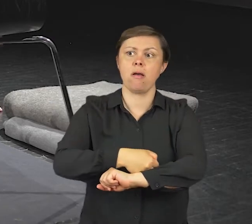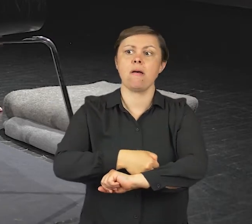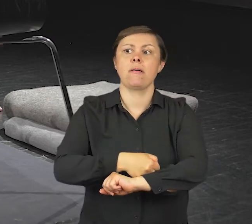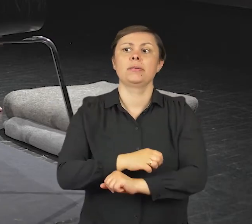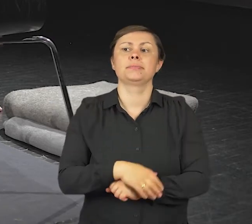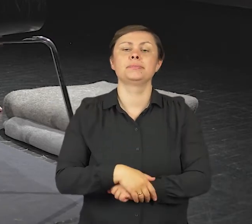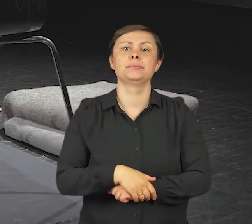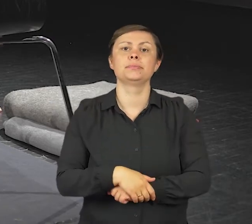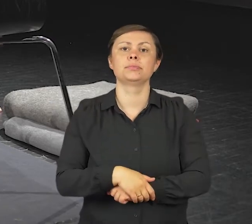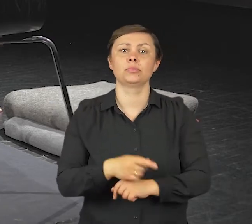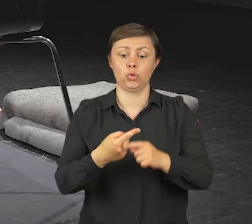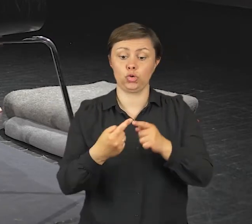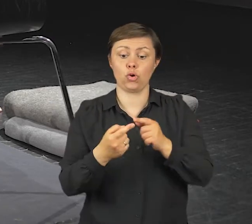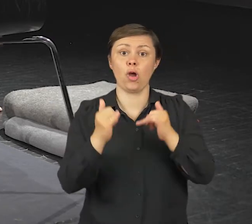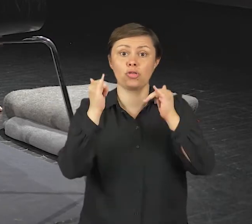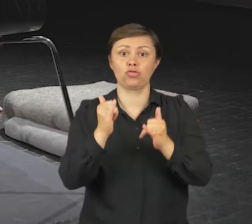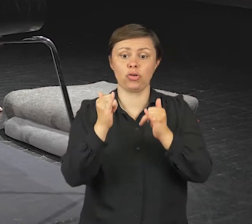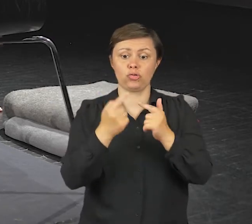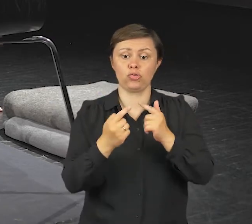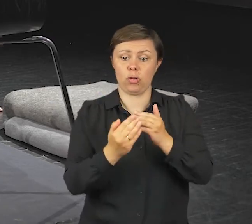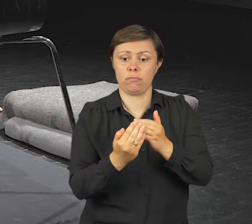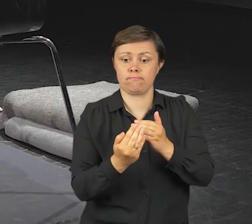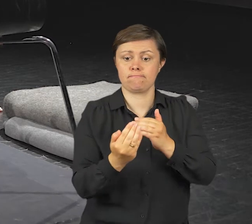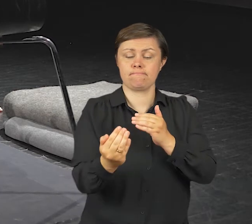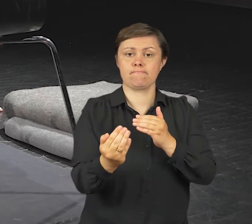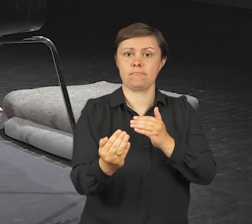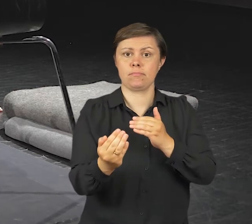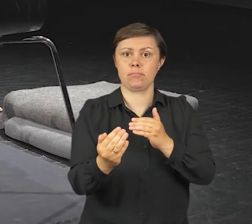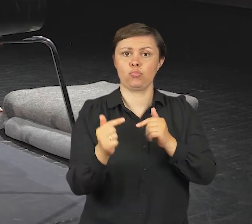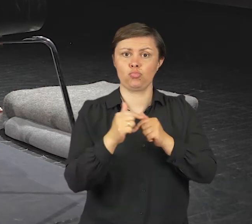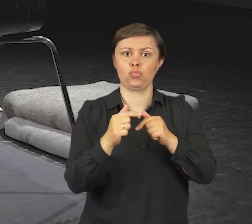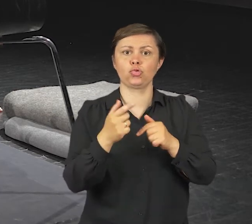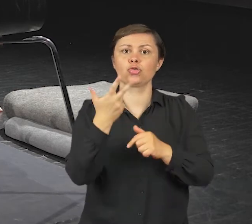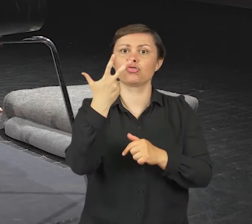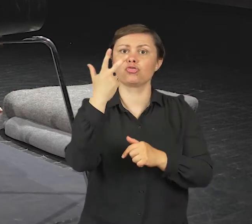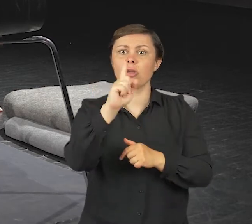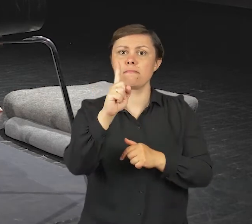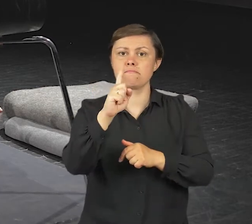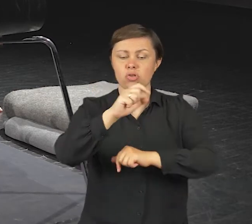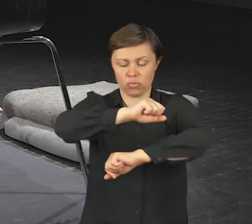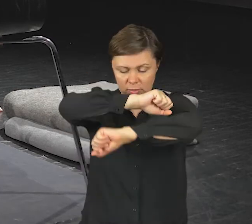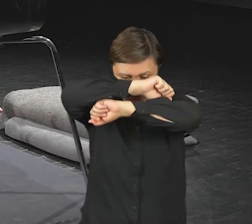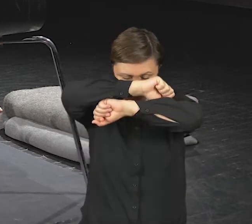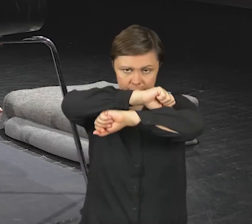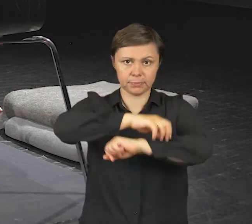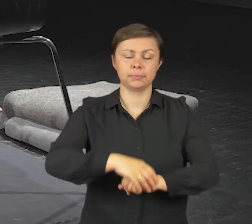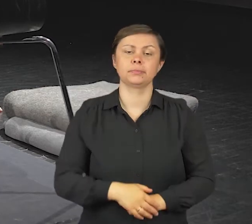oddalić, tak żeby z długim tułowiem pozostać co najmniej 3 minuty w tej pozycji.